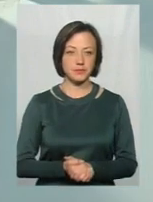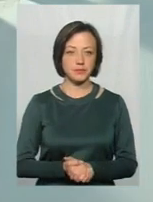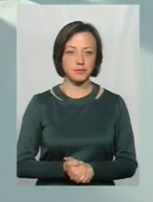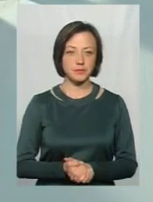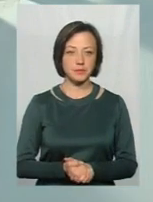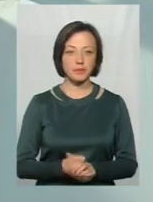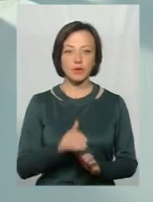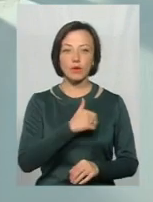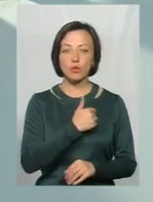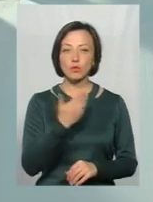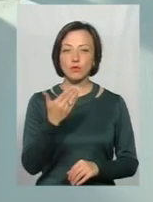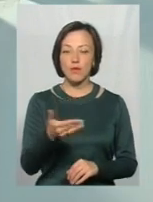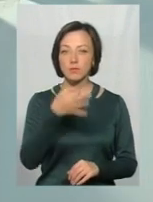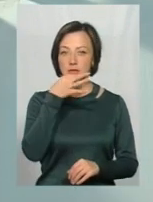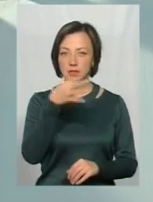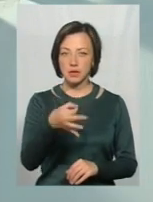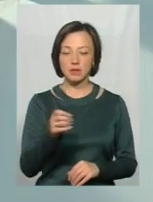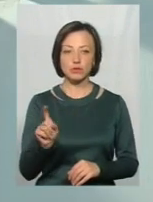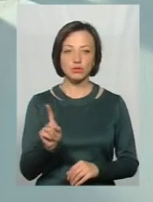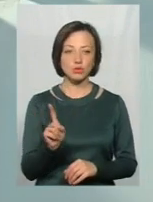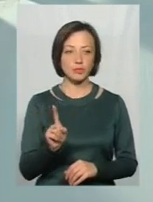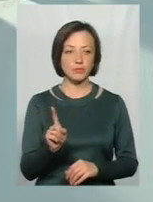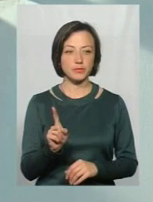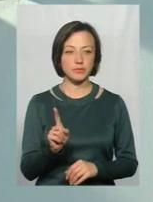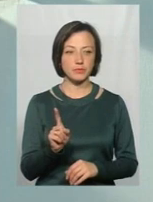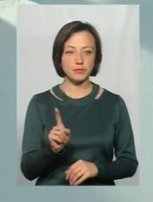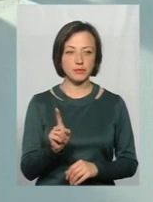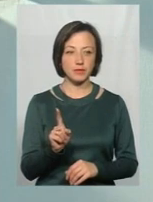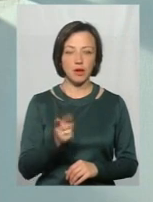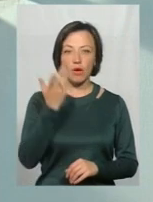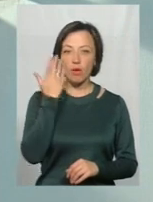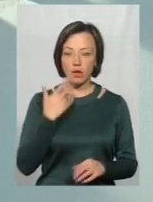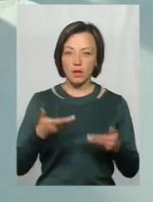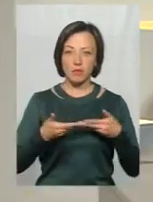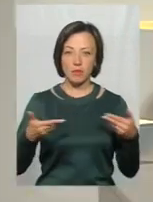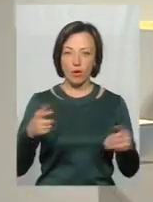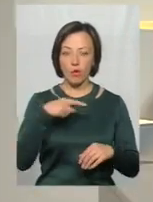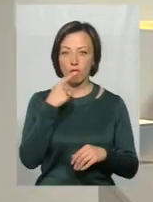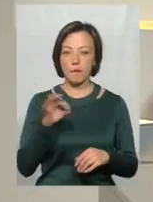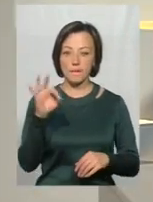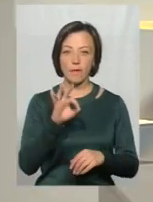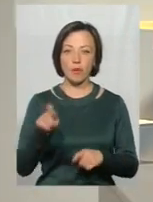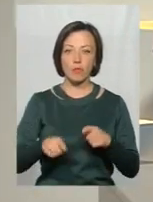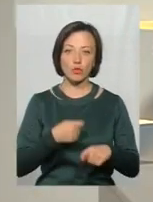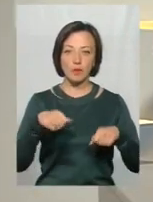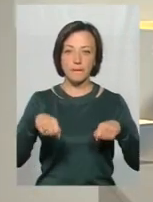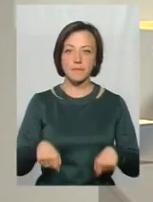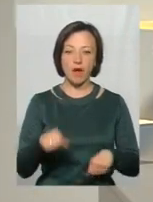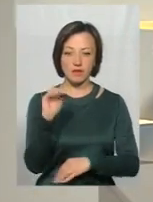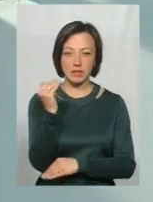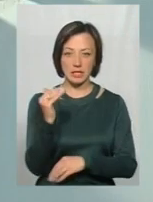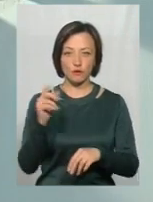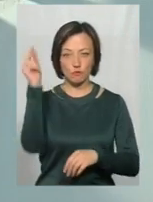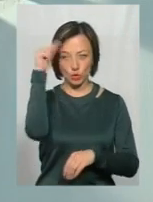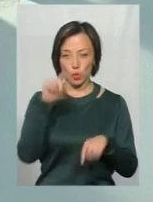Хочу вам сказати, що коли ми говоримо про порушення прав учня в школі,